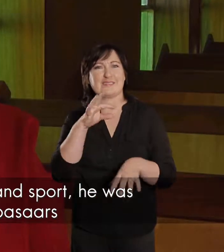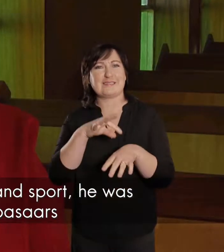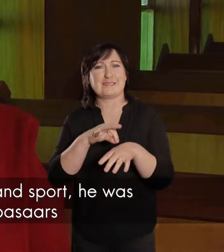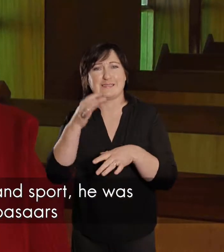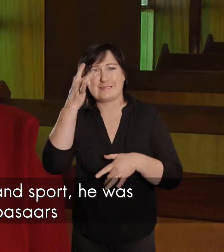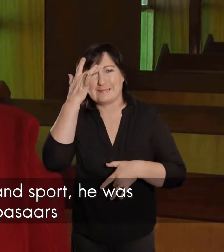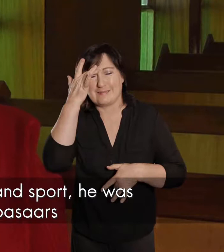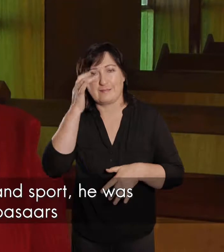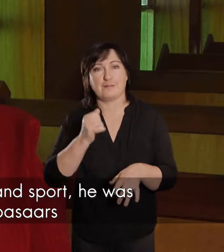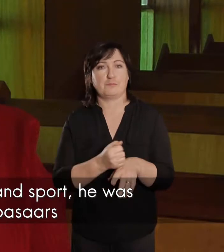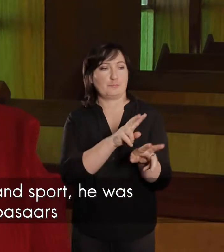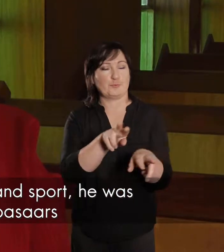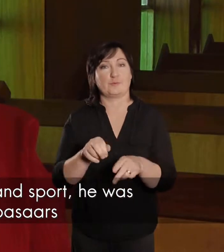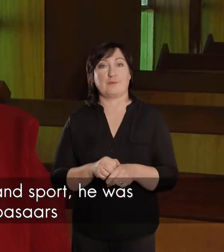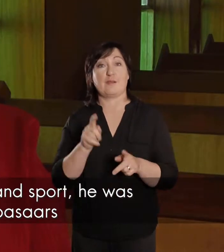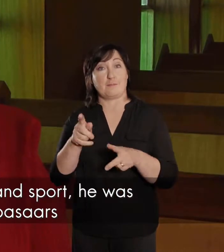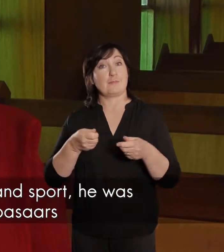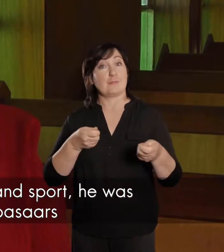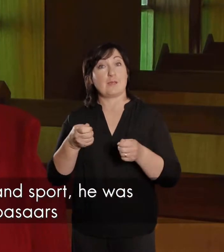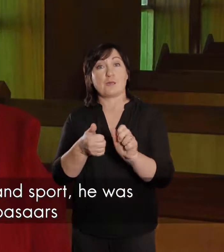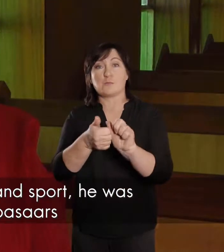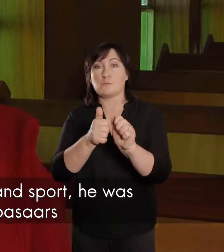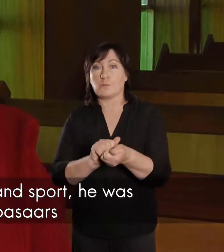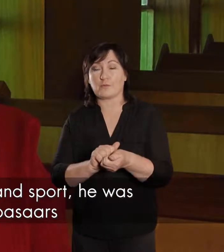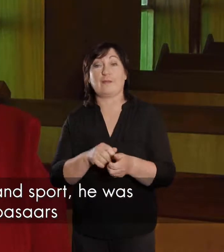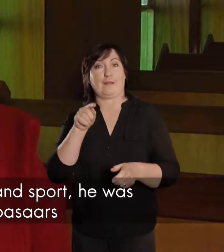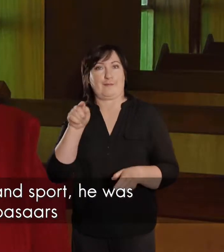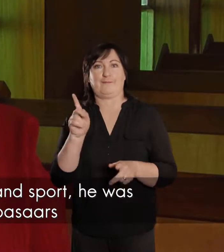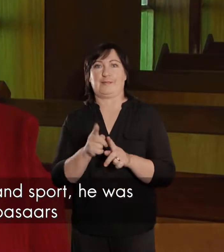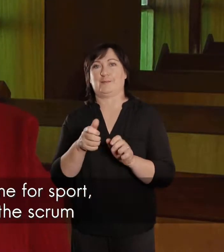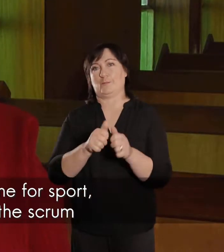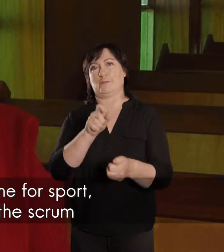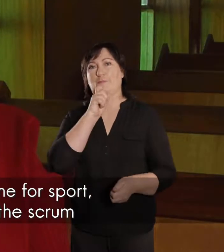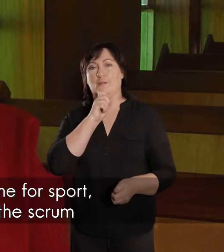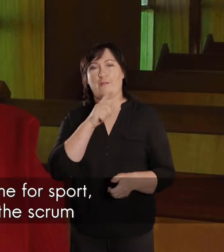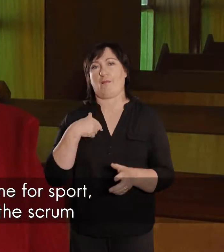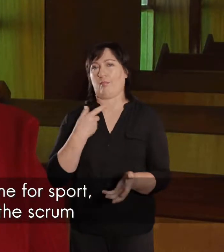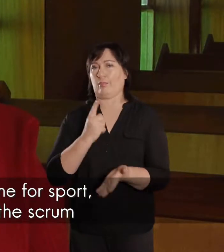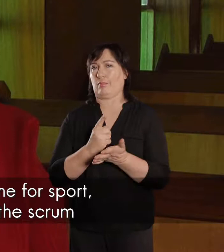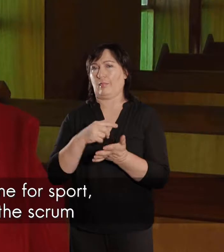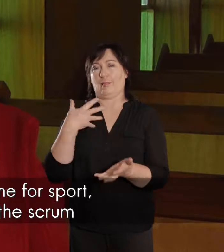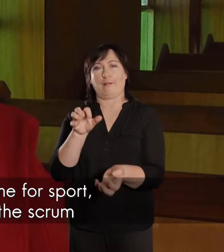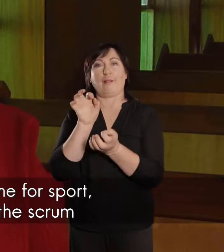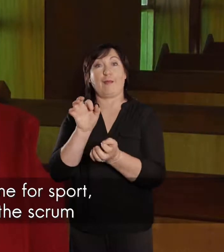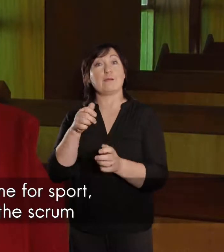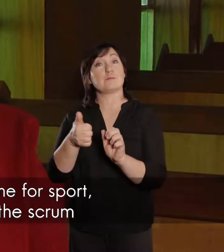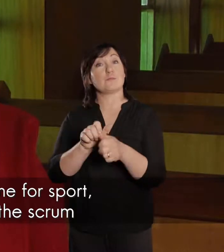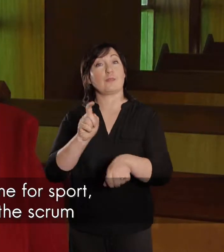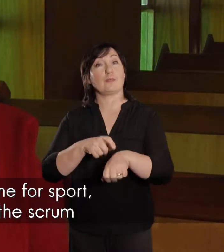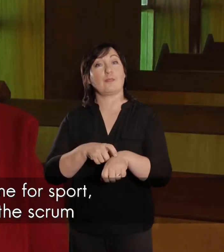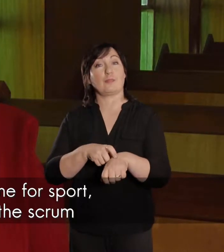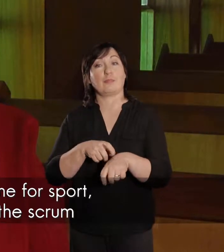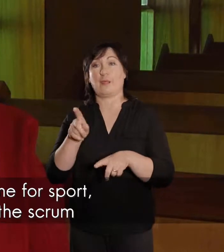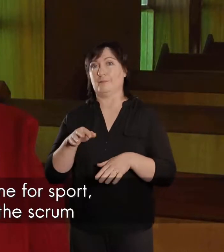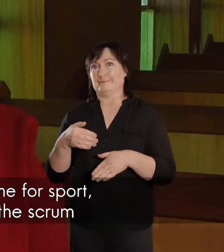by sport, vooral bazaars, is hy die sportman. En dat kan so lekker gelag, en as het sport uitgewees, dan het hy